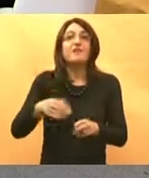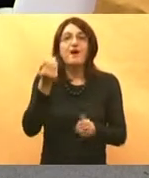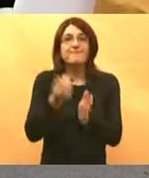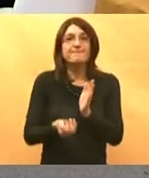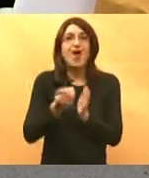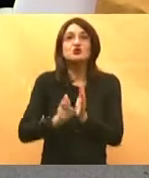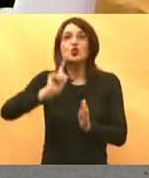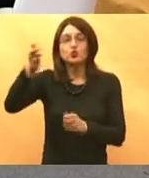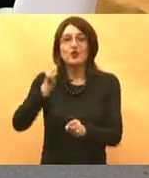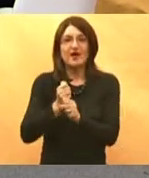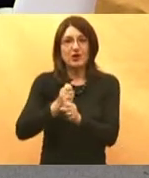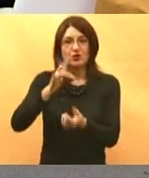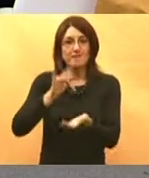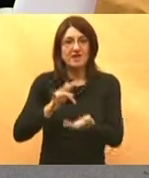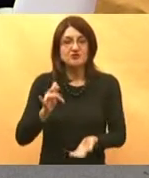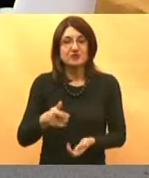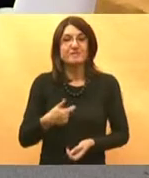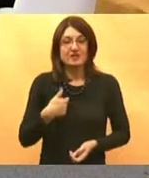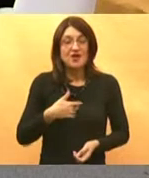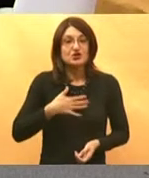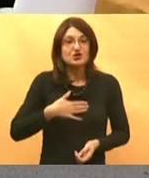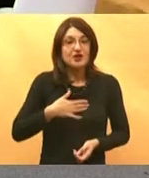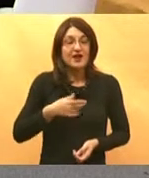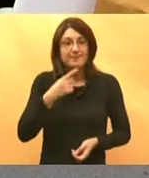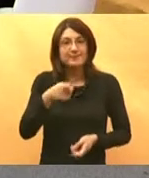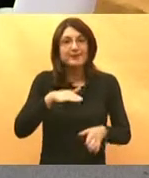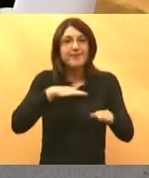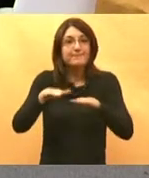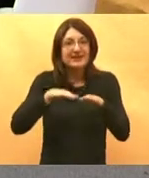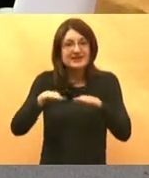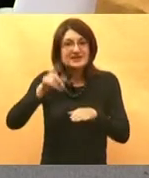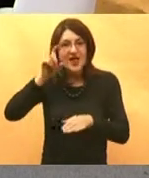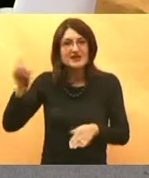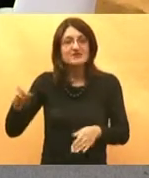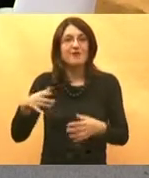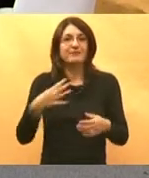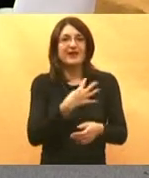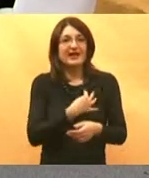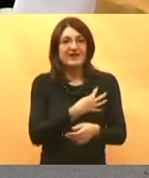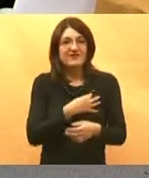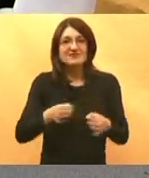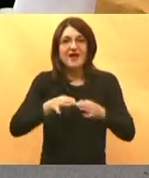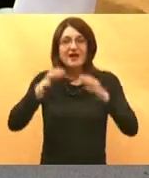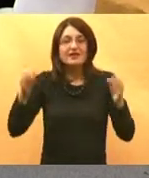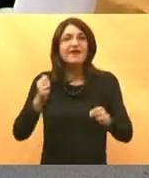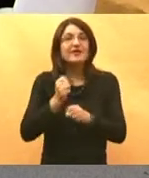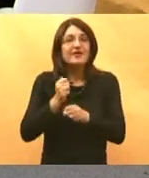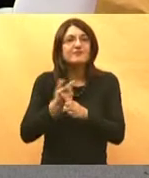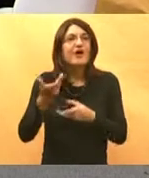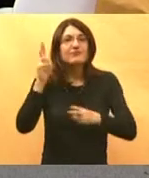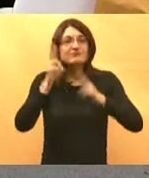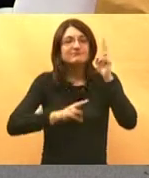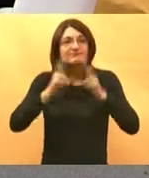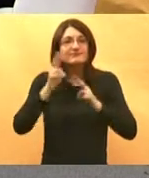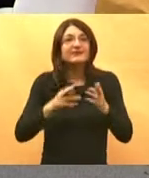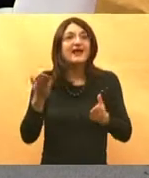eto pa bi željela da u stvari apelira se na ministarstvo i na hrvatsku javnost da pokrene jedan forum gdje bi pacijenti